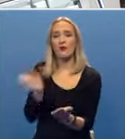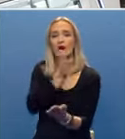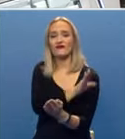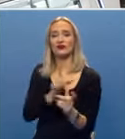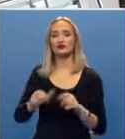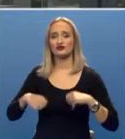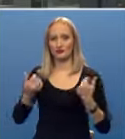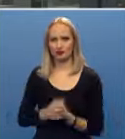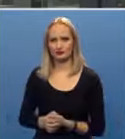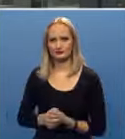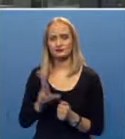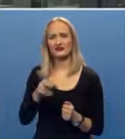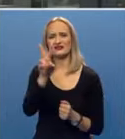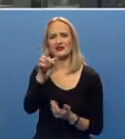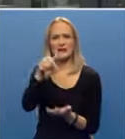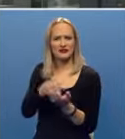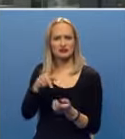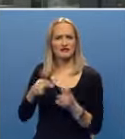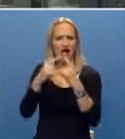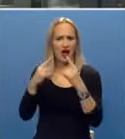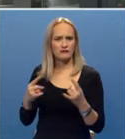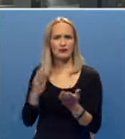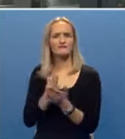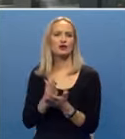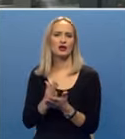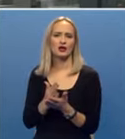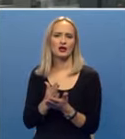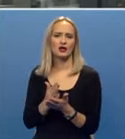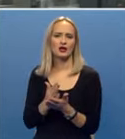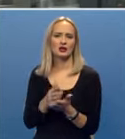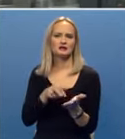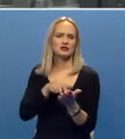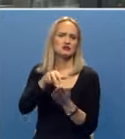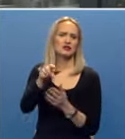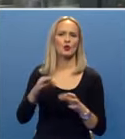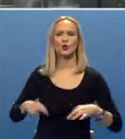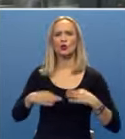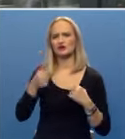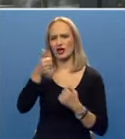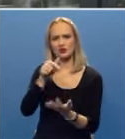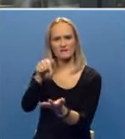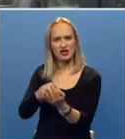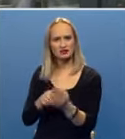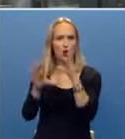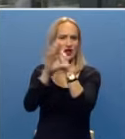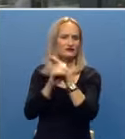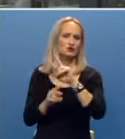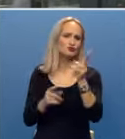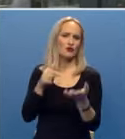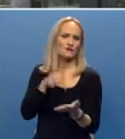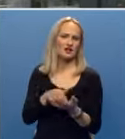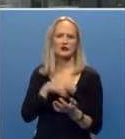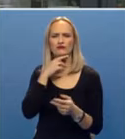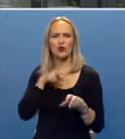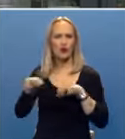životu. Imali smo dvije lokacije ovdje u kampusu. Znalo se je dešavati da se ide ujutru na jednu lokaciju, uveče na drugu lokaciju. Mnogo je